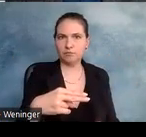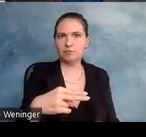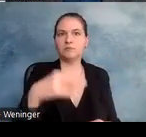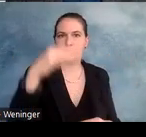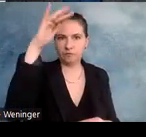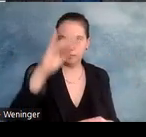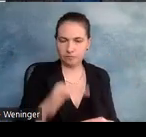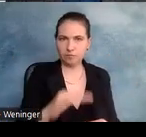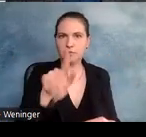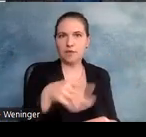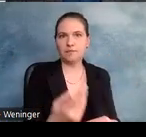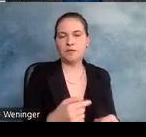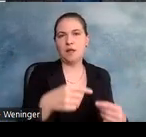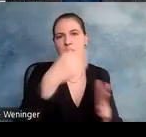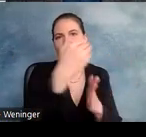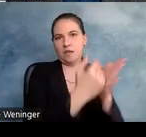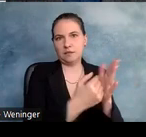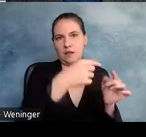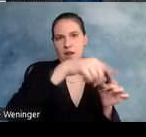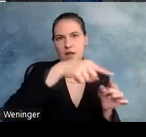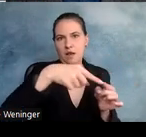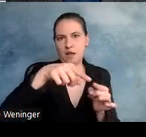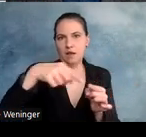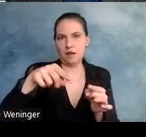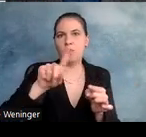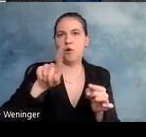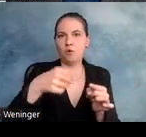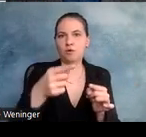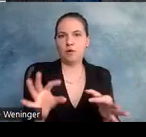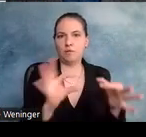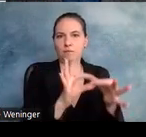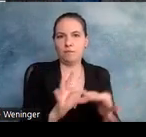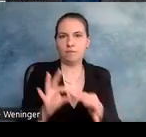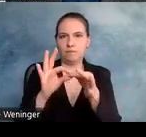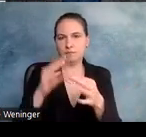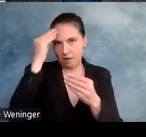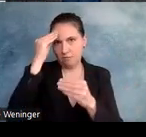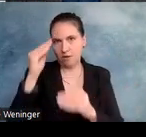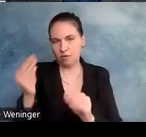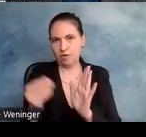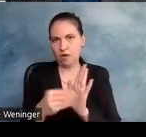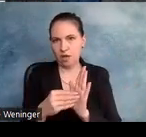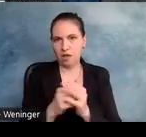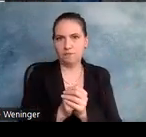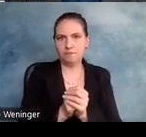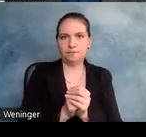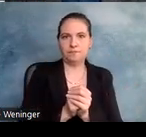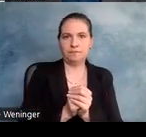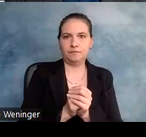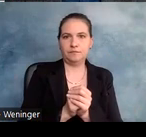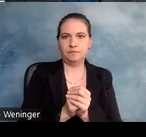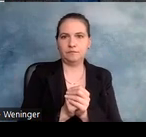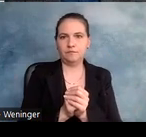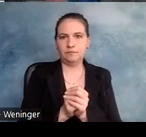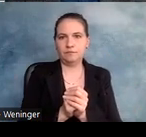eine Liste von Links und immer auch eine Annotation, das dann als Anmerkungen notatiert, wo dann